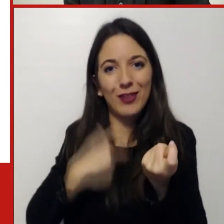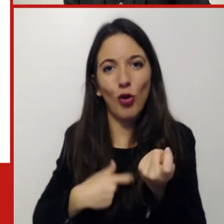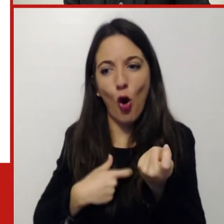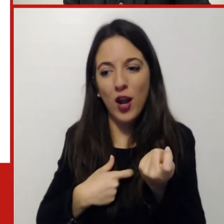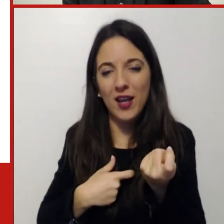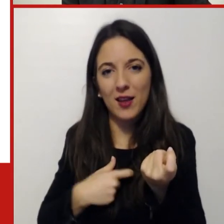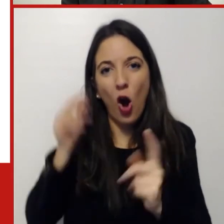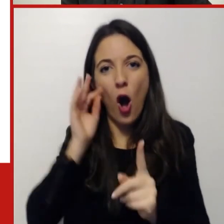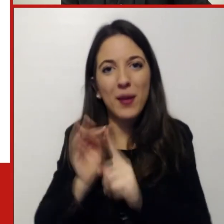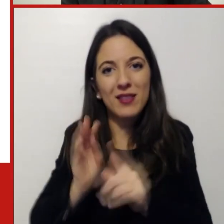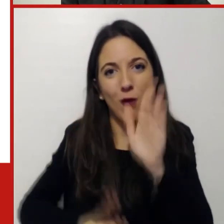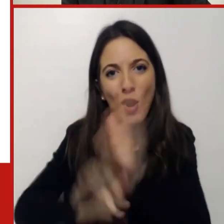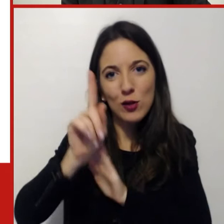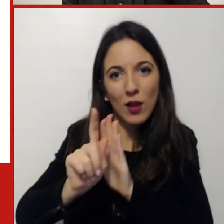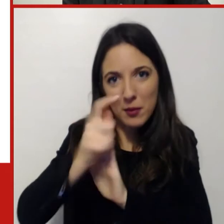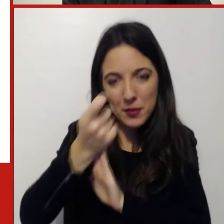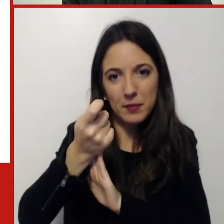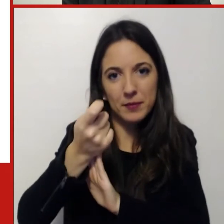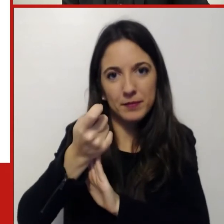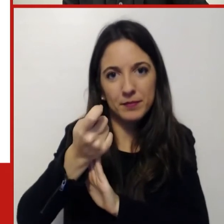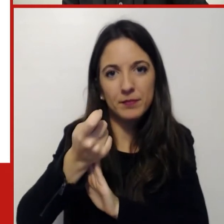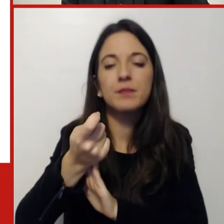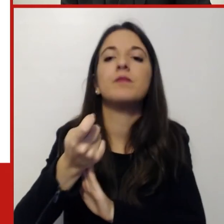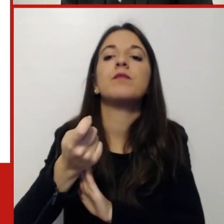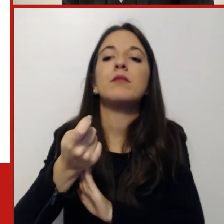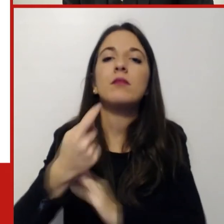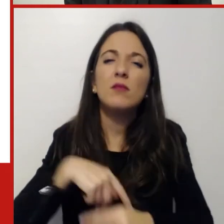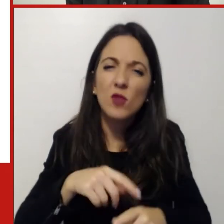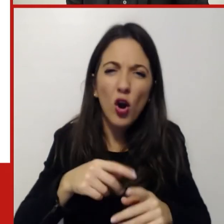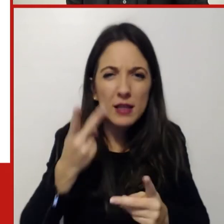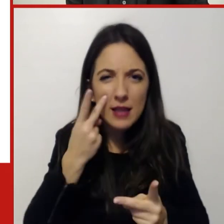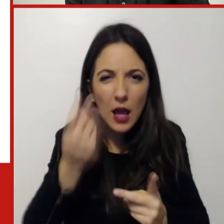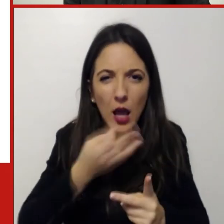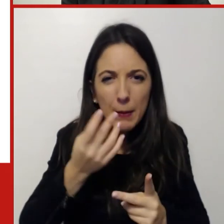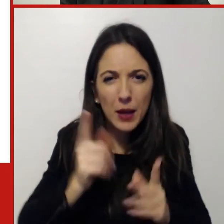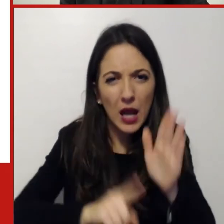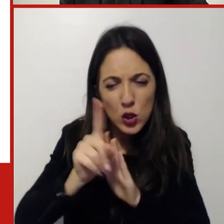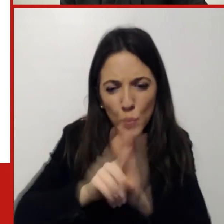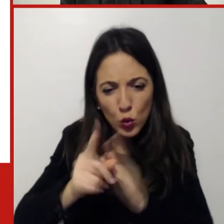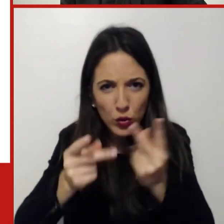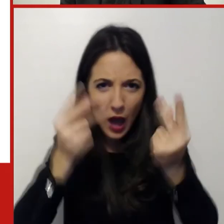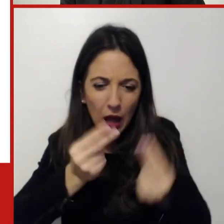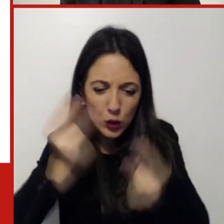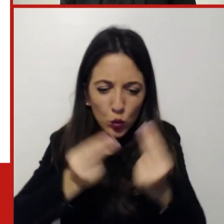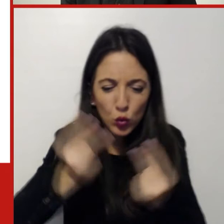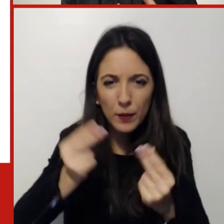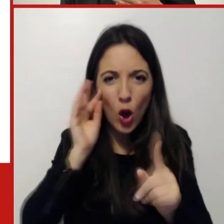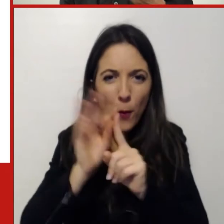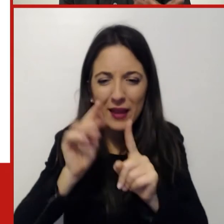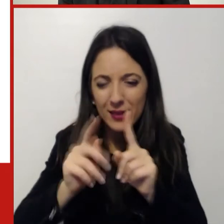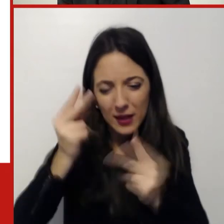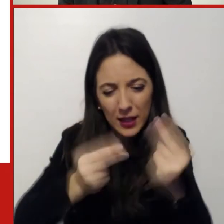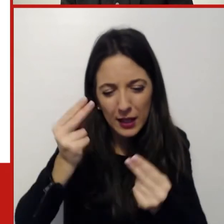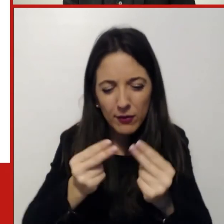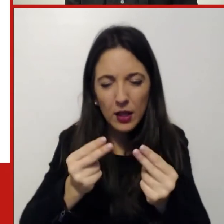'è tanta enfasi sul fatto di misurare gli indicatori misurare i risultati misurare il raggiungimento degli obiettivi ma c'è qualcosa